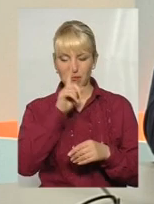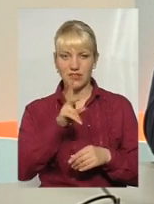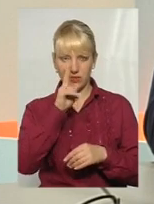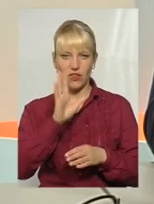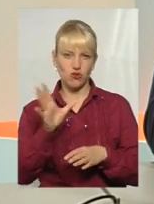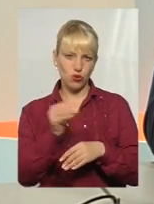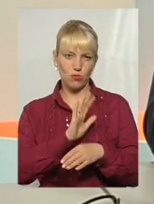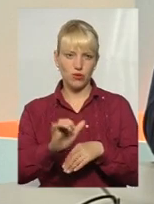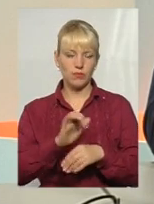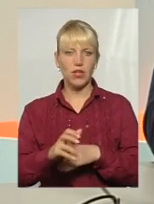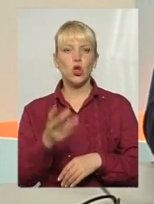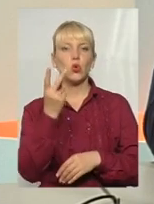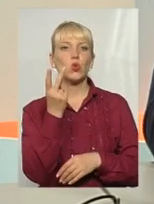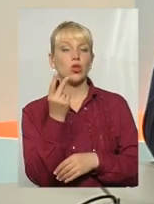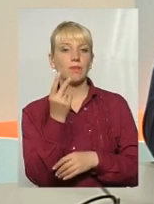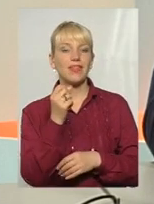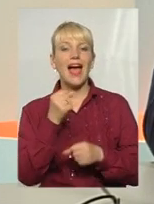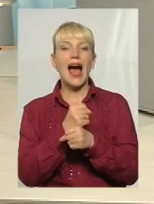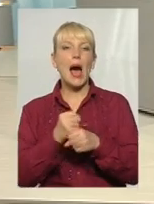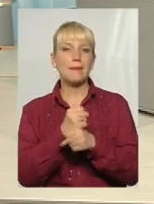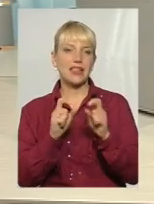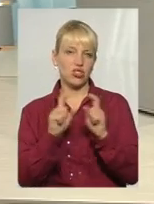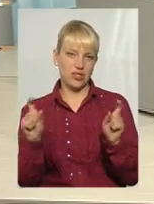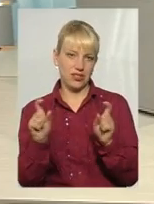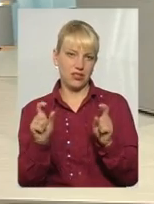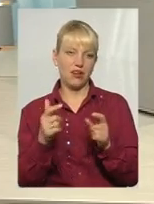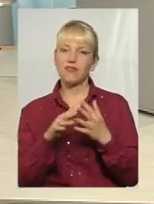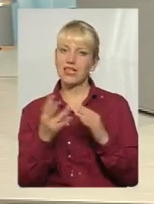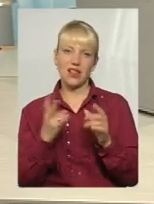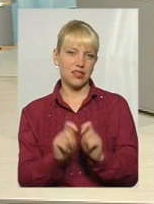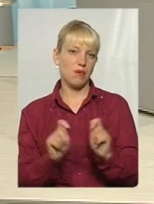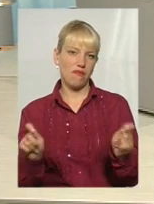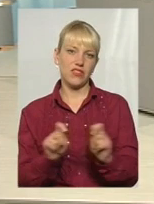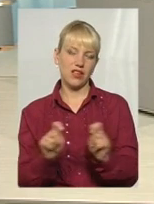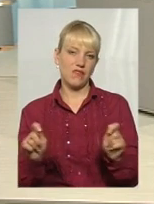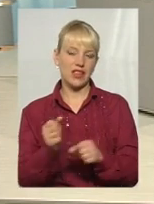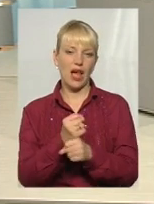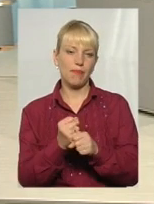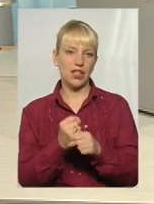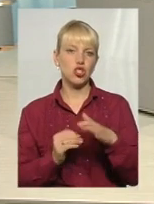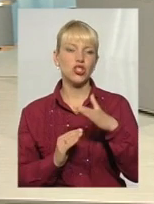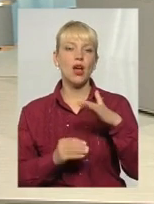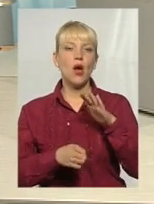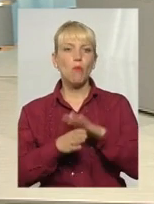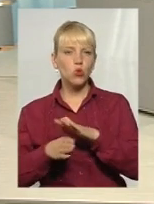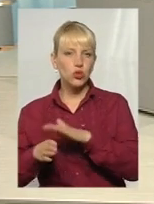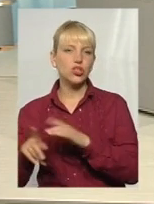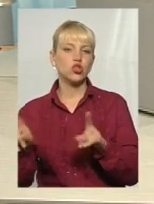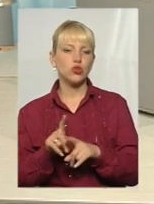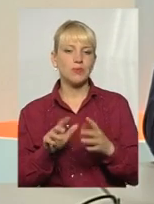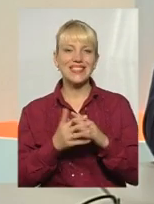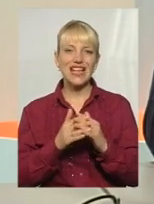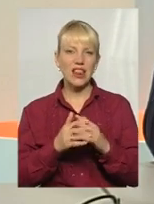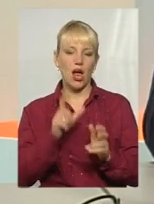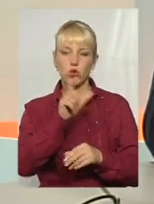аптечна сітка, ну в селах треба відкривати аптечні пункти, щоб села, людина не